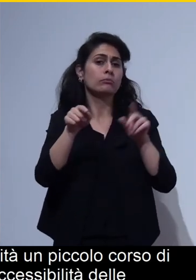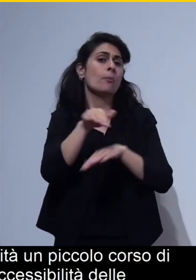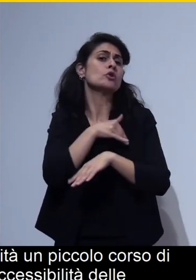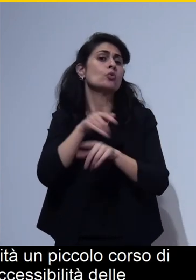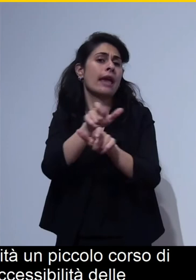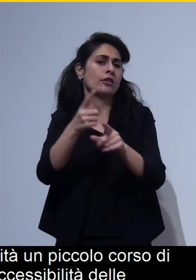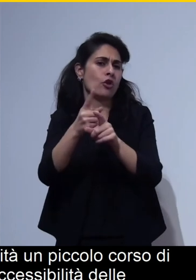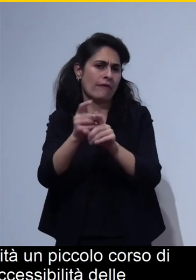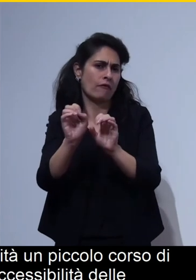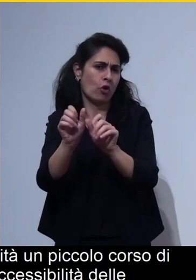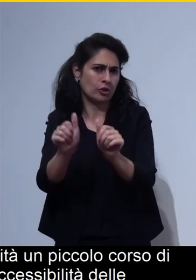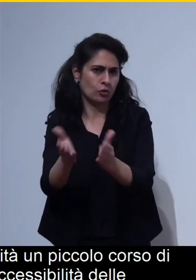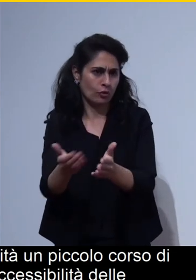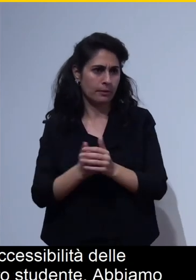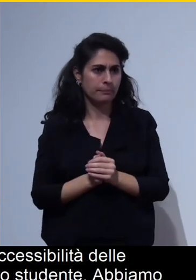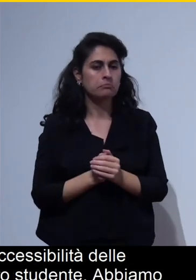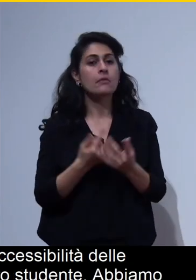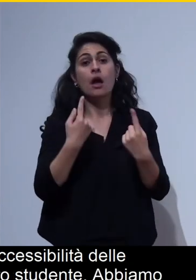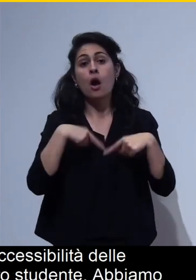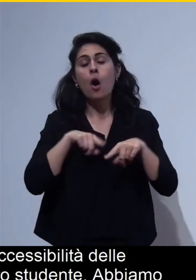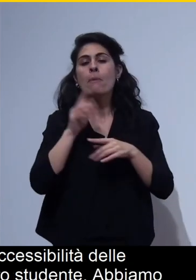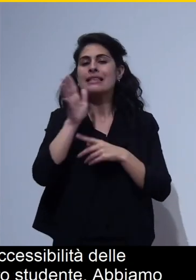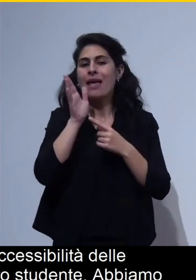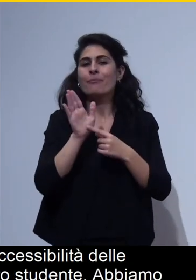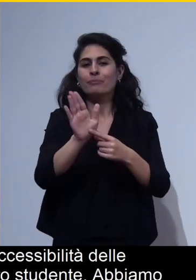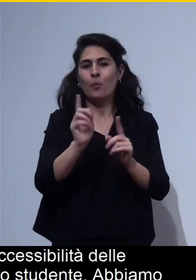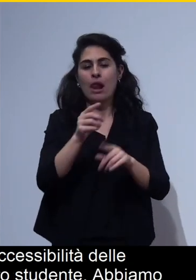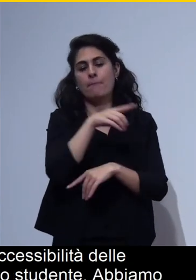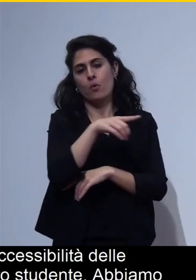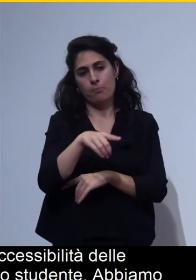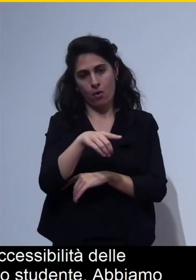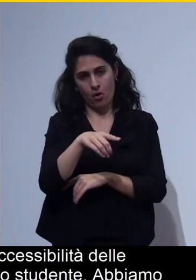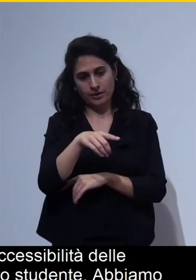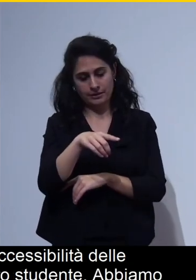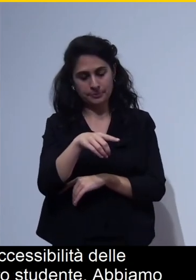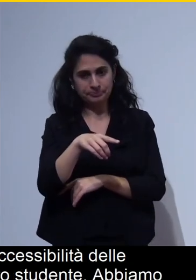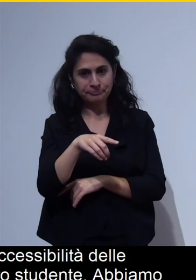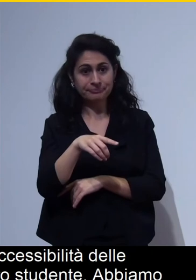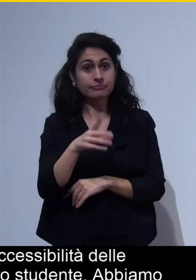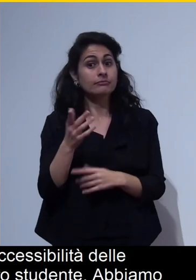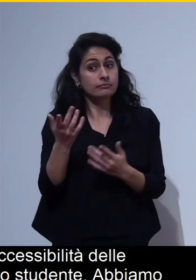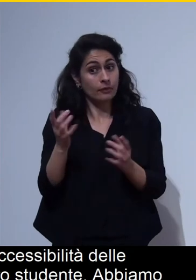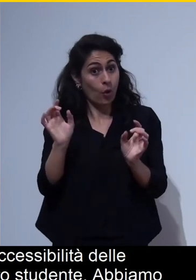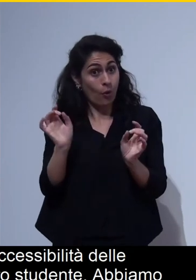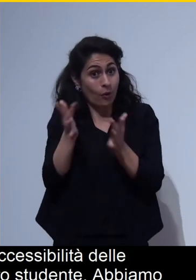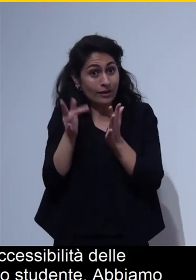abbiamo preso come come esempio powerpoint e in quel in quel frangente siamo anche